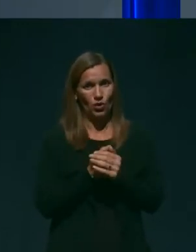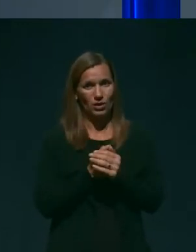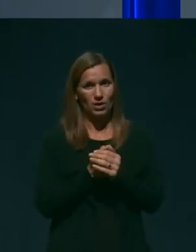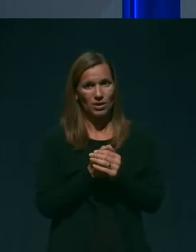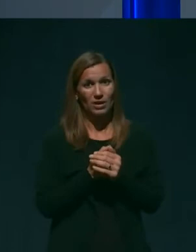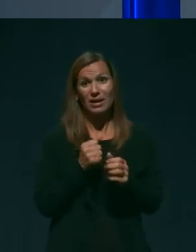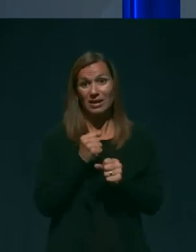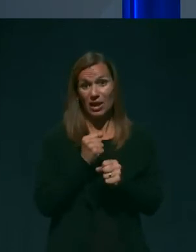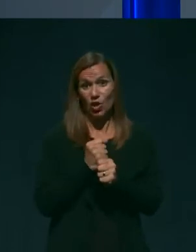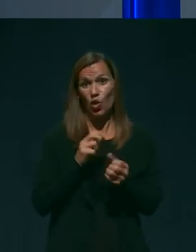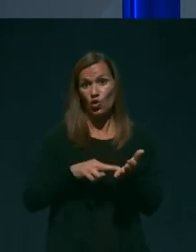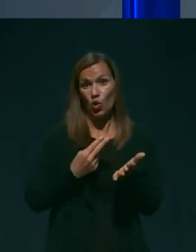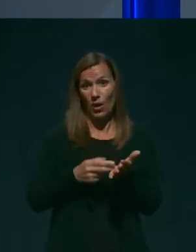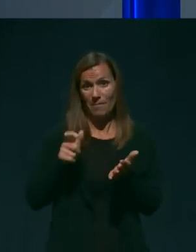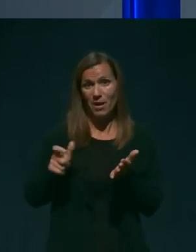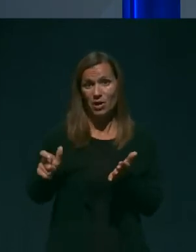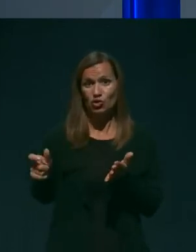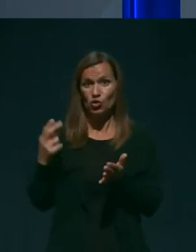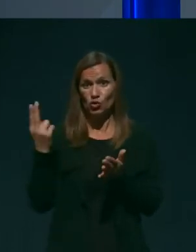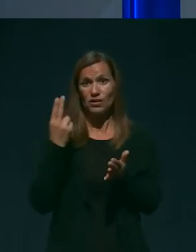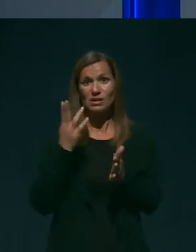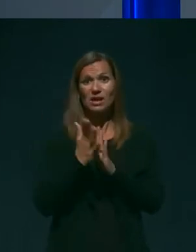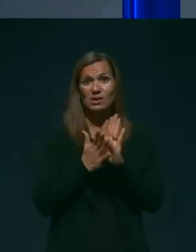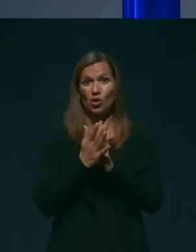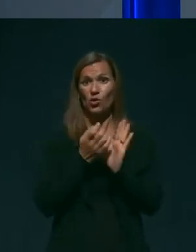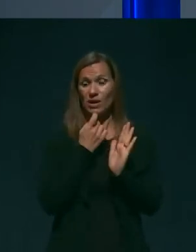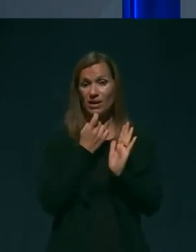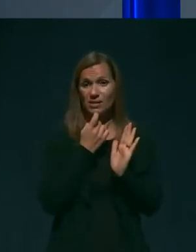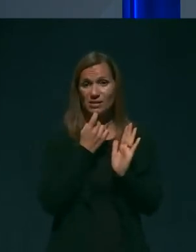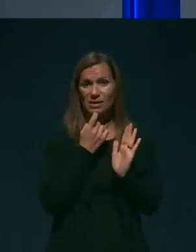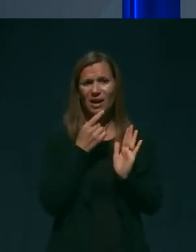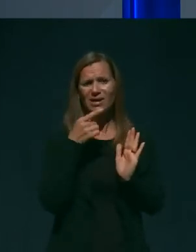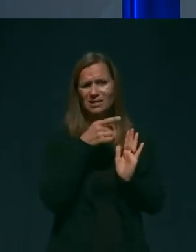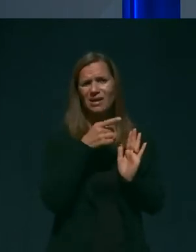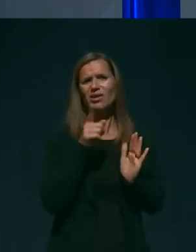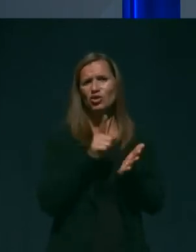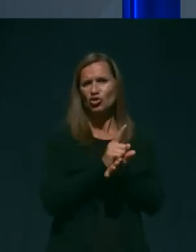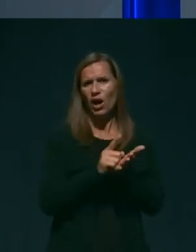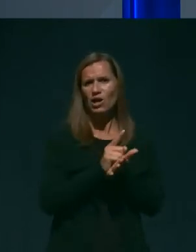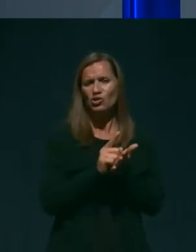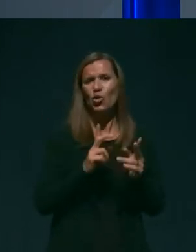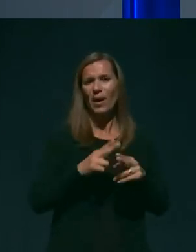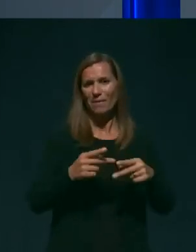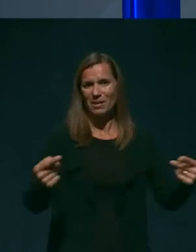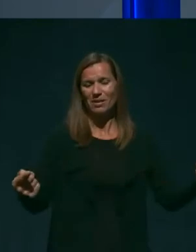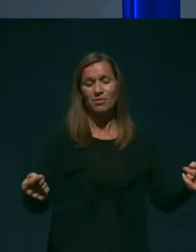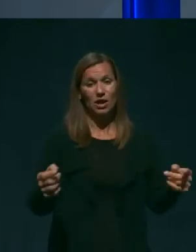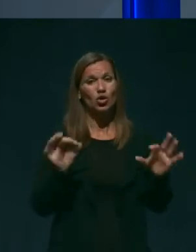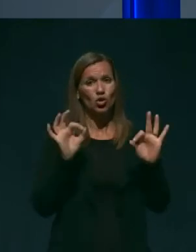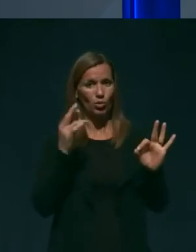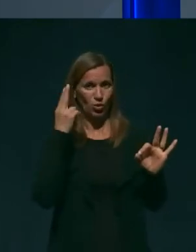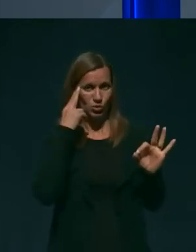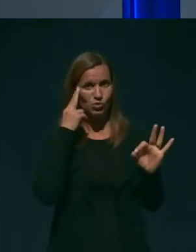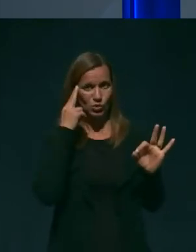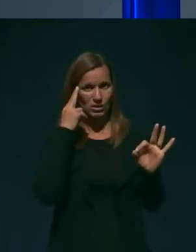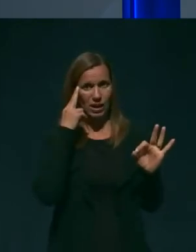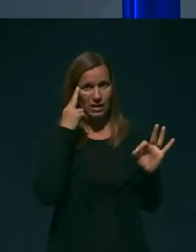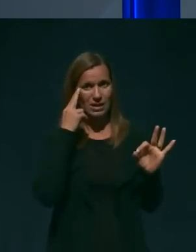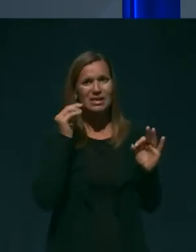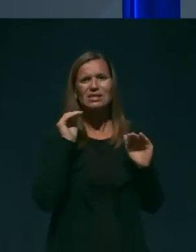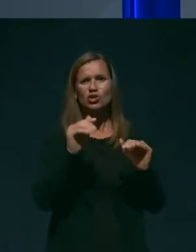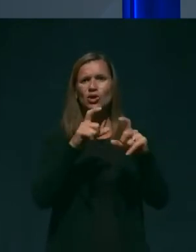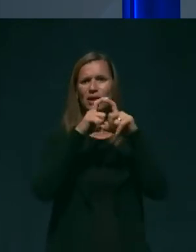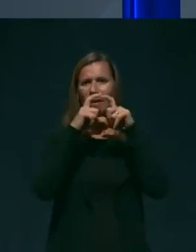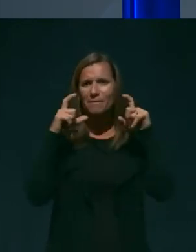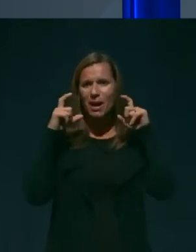Delo tolmačev slovenskega znakovnega jezika ste v času epidemije do dobra spoznali. Zaščitne maske po